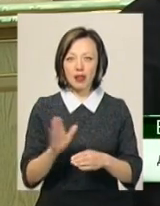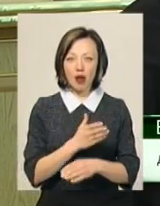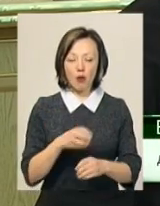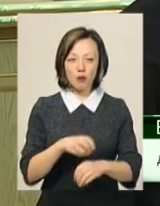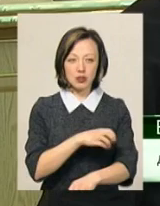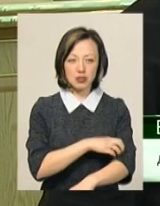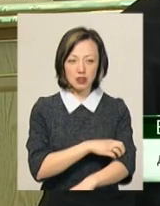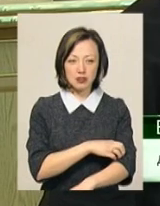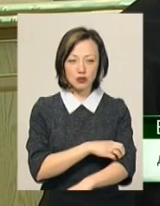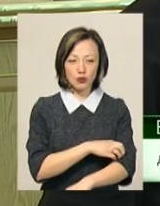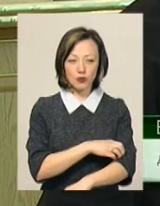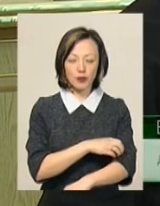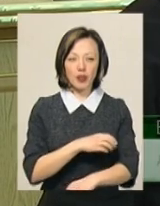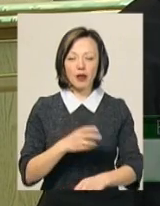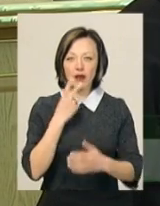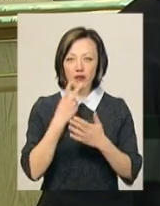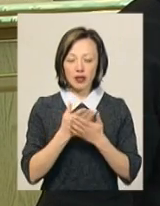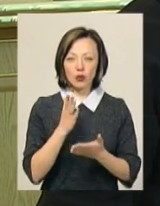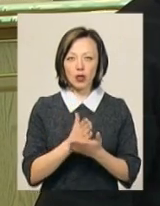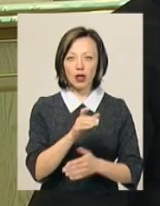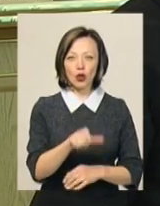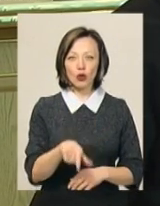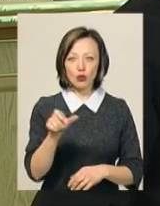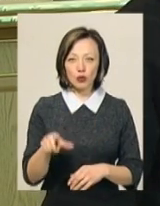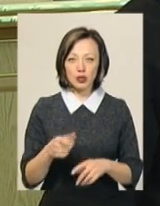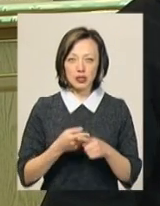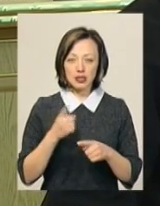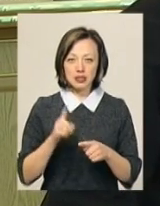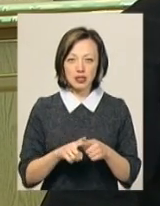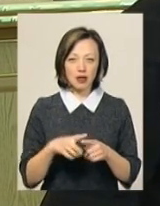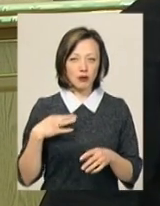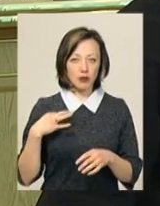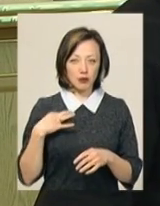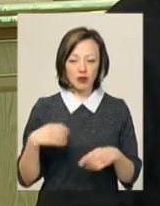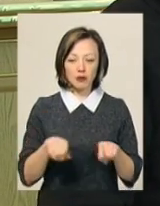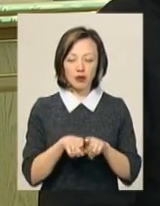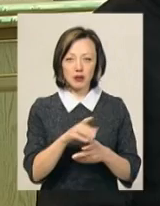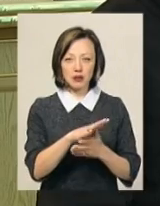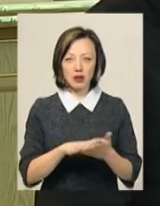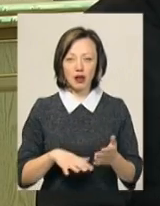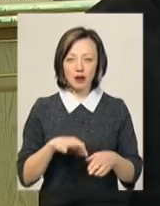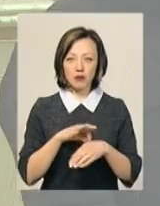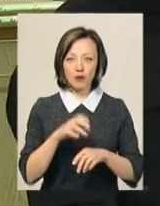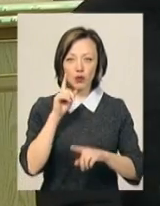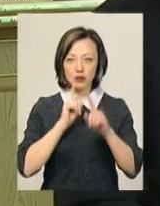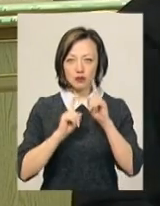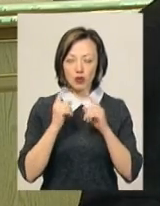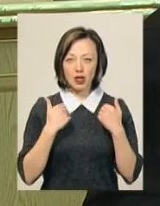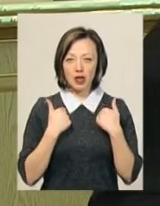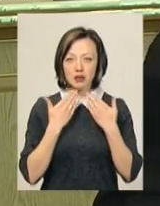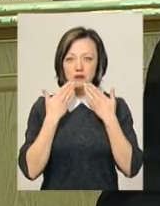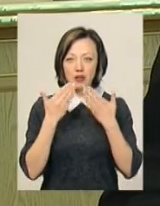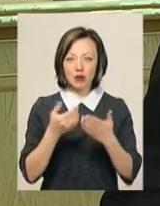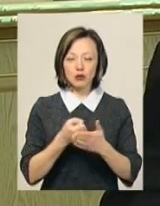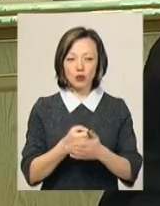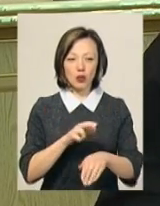видно, є люди, які на це все одно, і вони далі проводять збори. Я звертаюся до